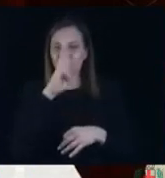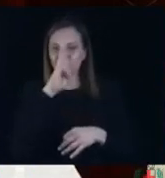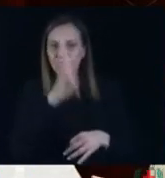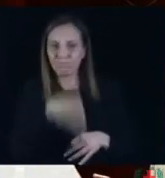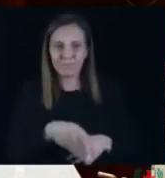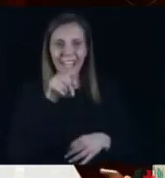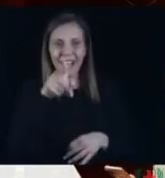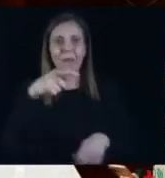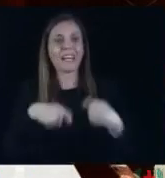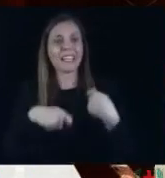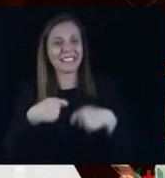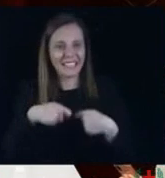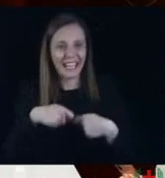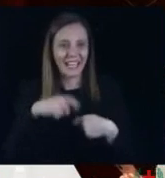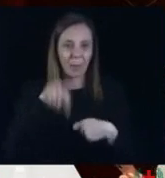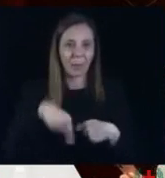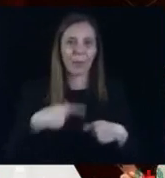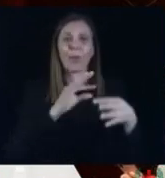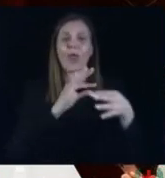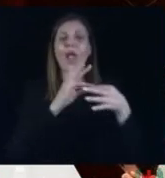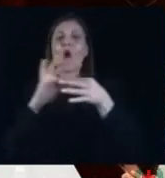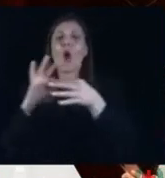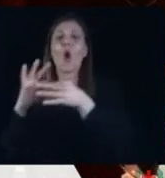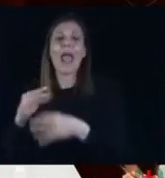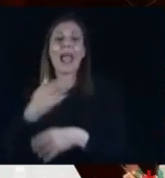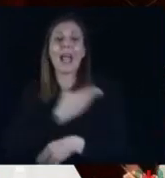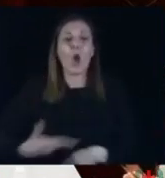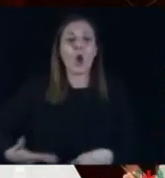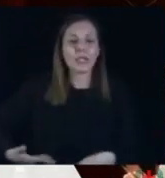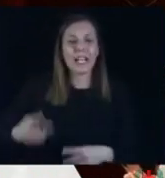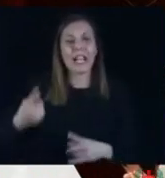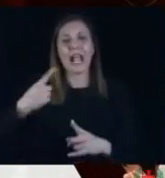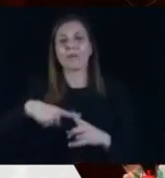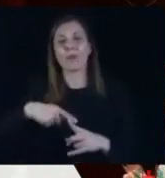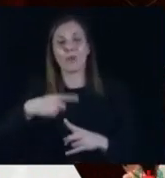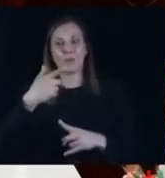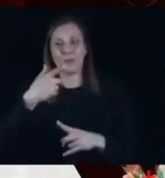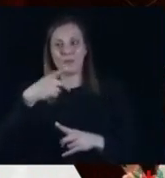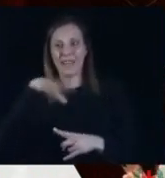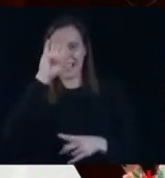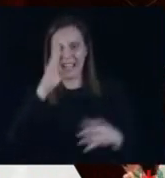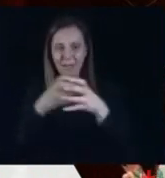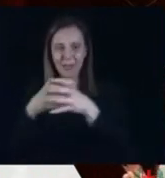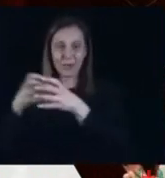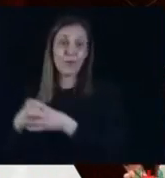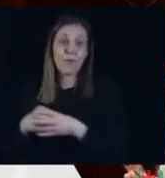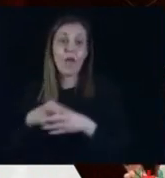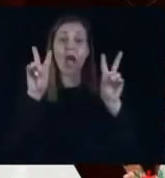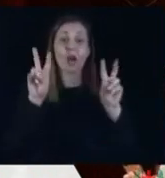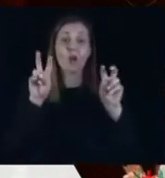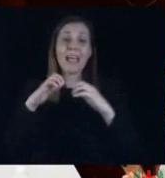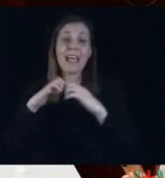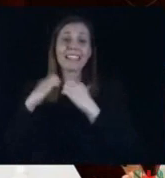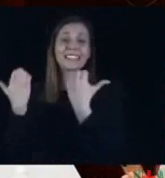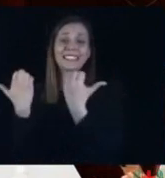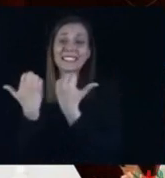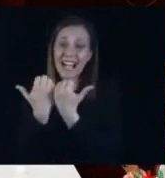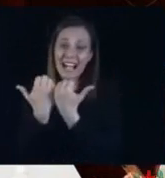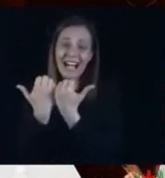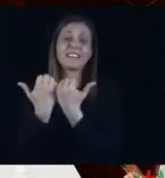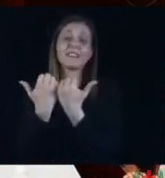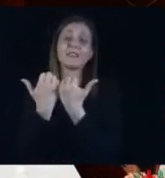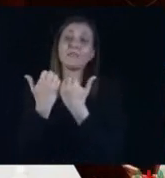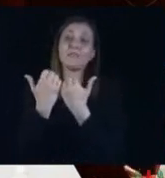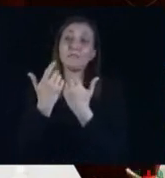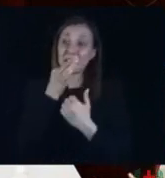Presidente del Consiglio, e ai colleghi consiglieri e ai capi gruppo. Il tema stadio ormai è diventato, le